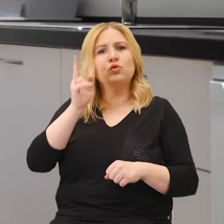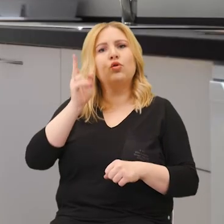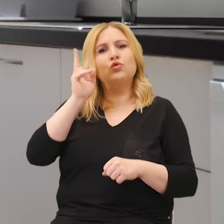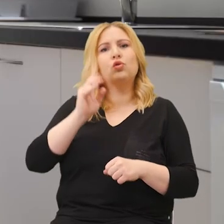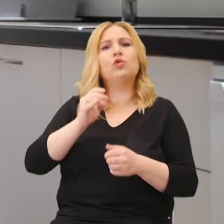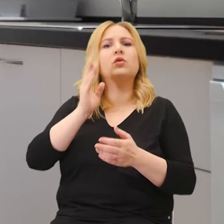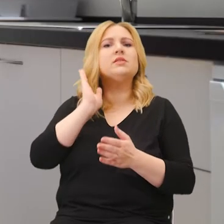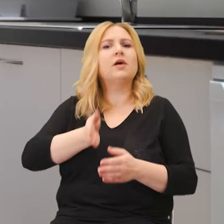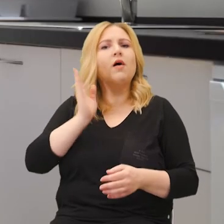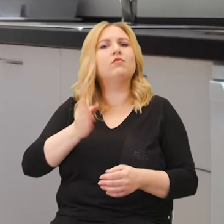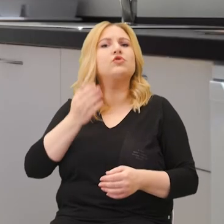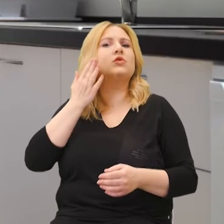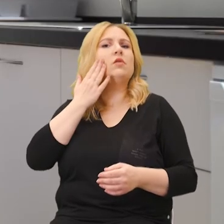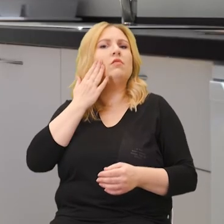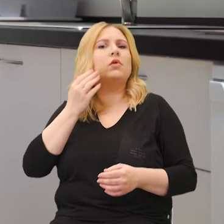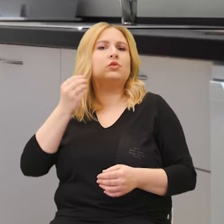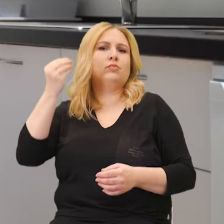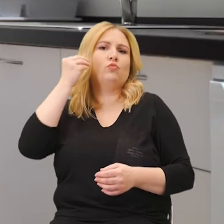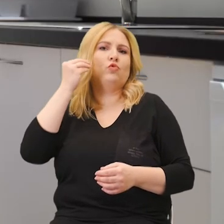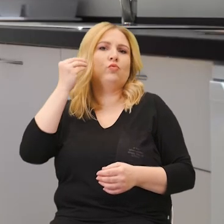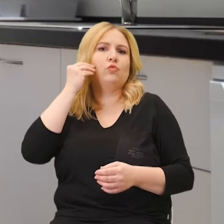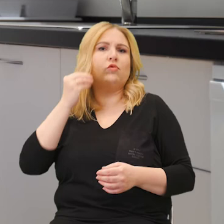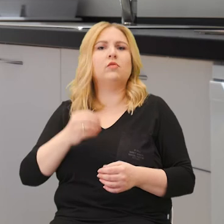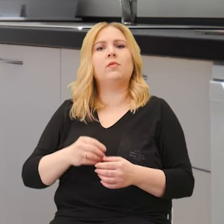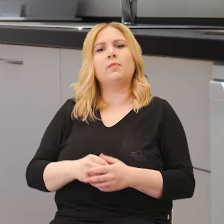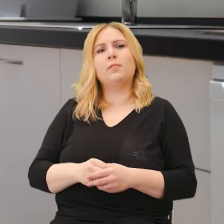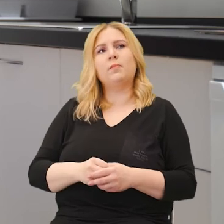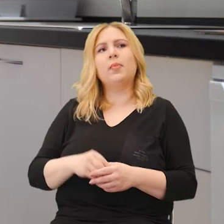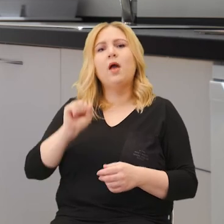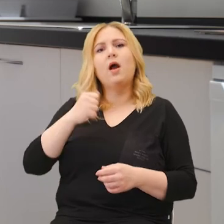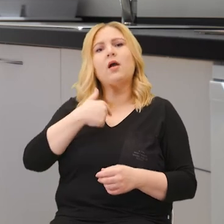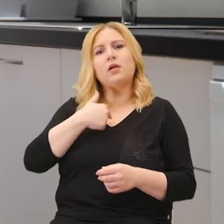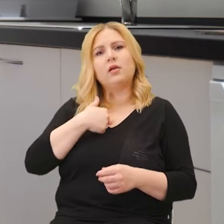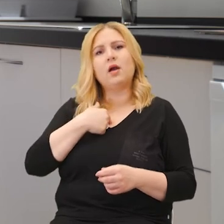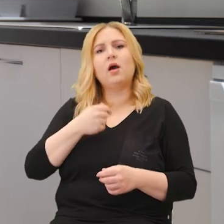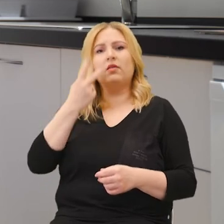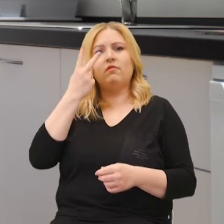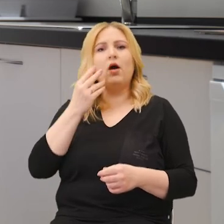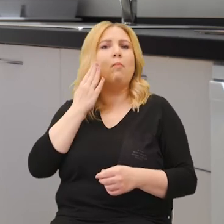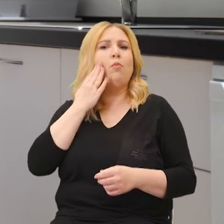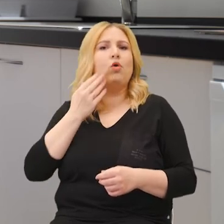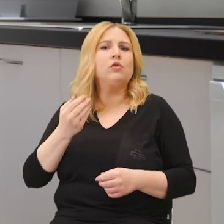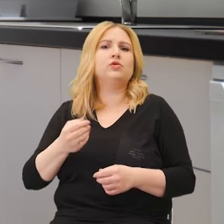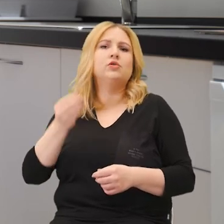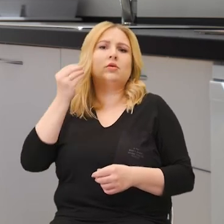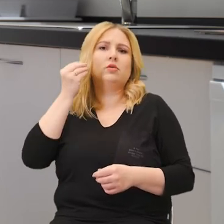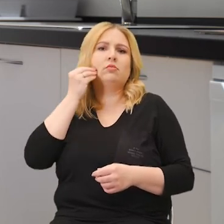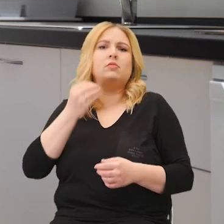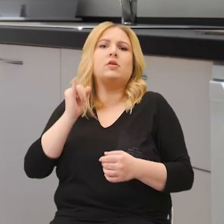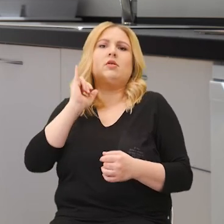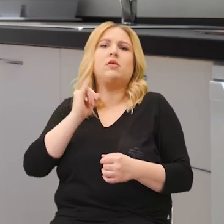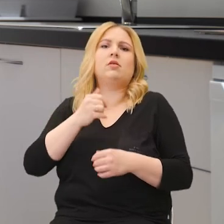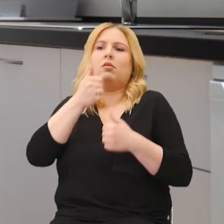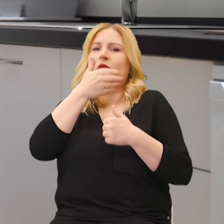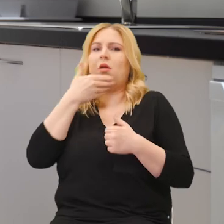nadstawia policzek. On n'amour, l'en embrasse, l'autre ton la joue. A ja? Ja nadstawiam oba policzki i